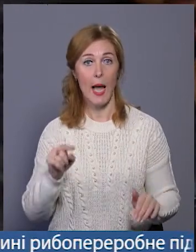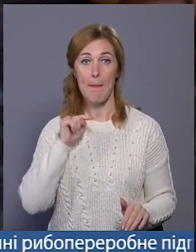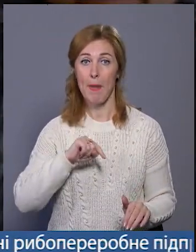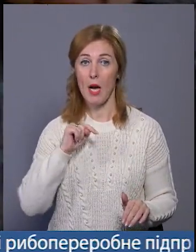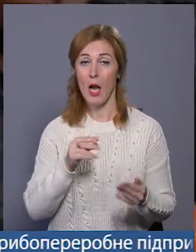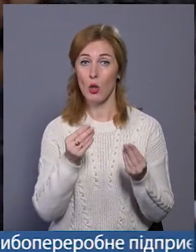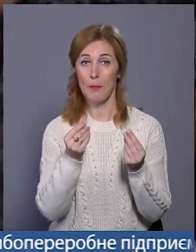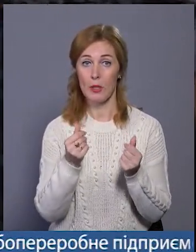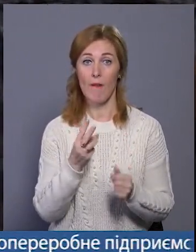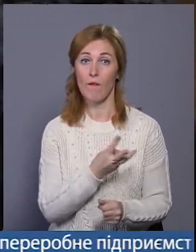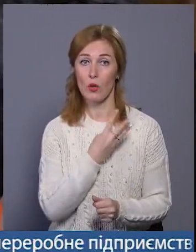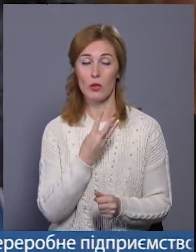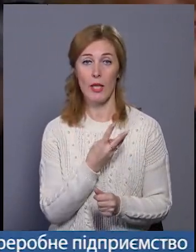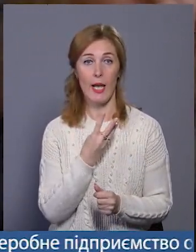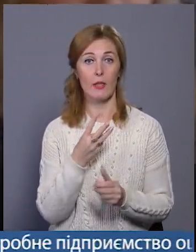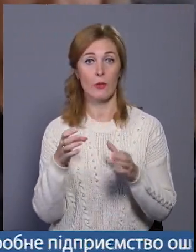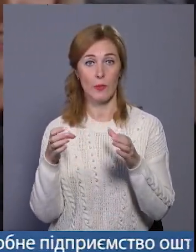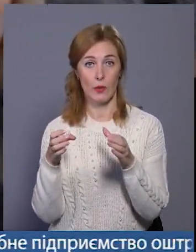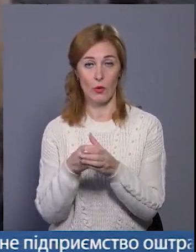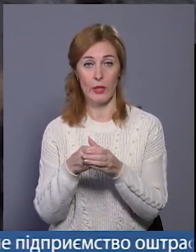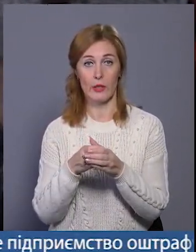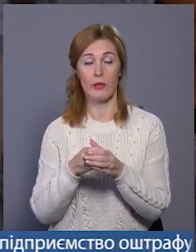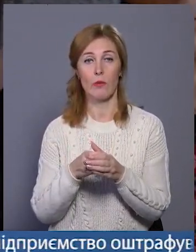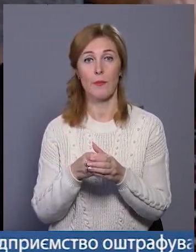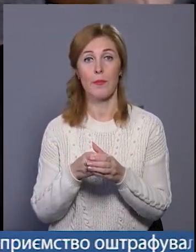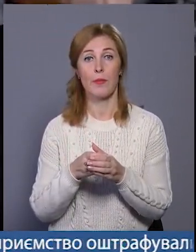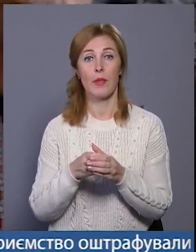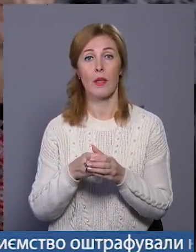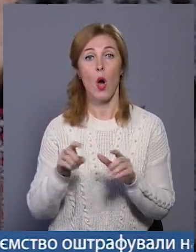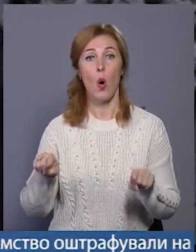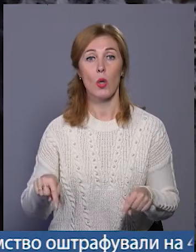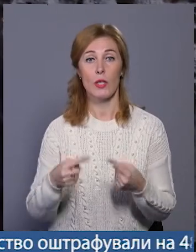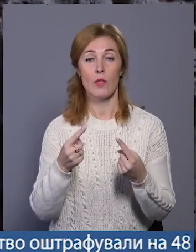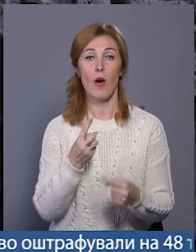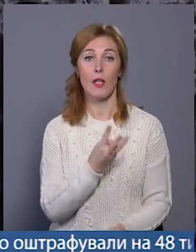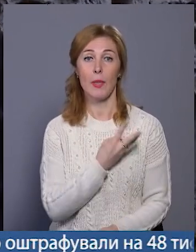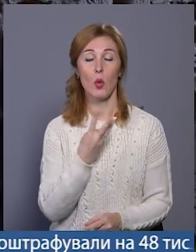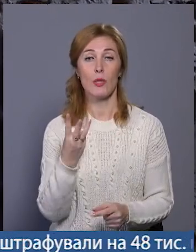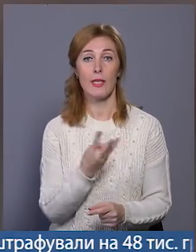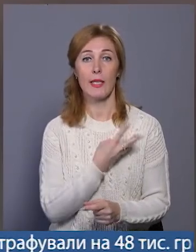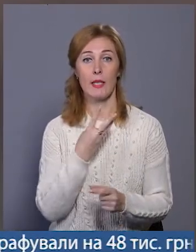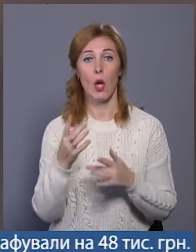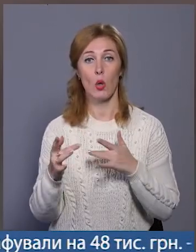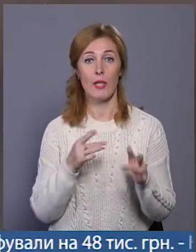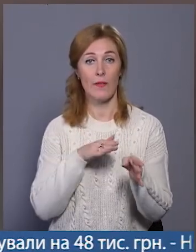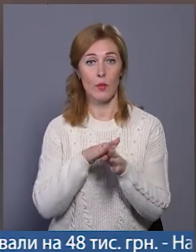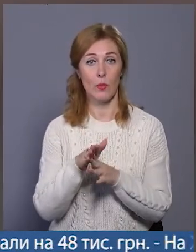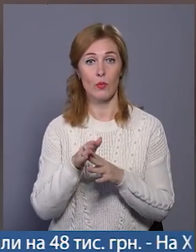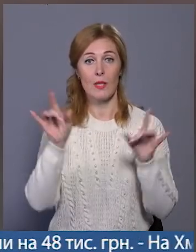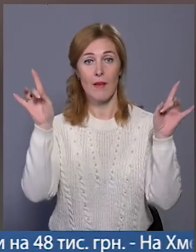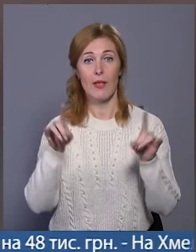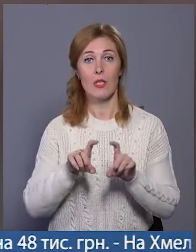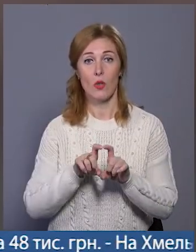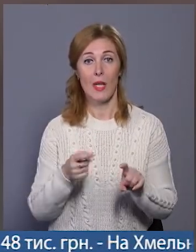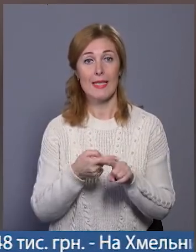матеріально, волонтери мистецької сотні «Гайдамаки» та «Знані» у Хмельницьку музиканти організували благодійний концерт. Відбудеться він у «Джаст Пабі»